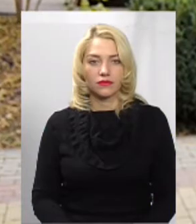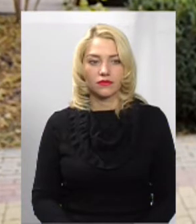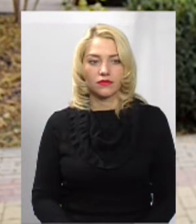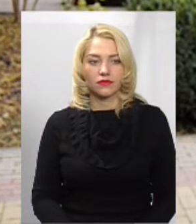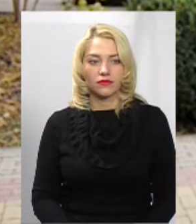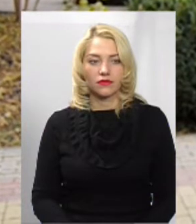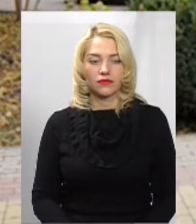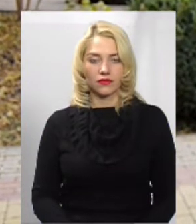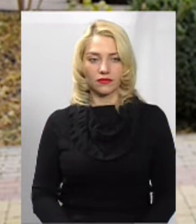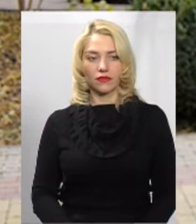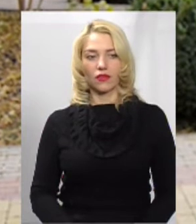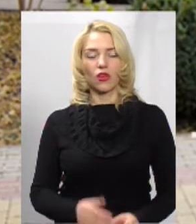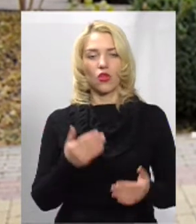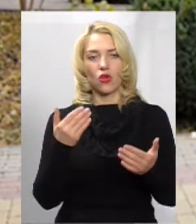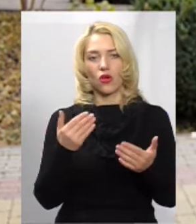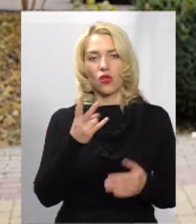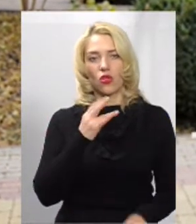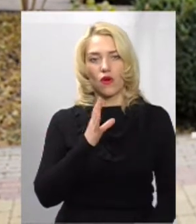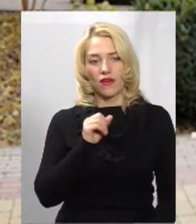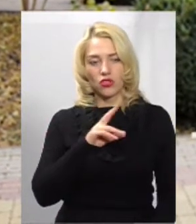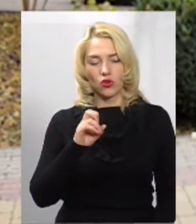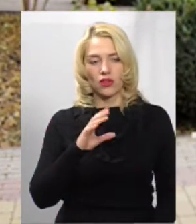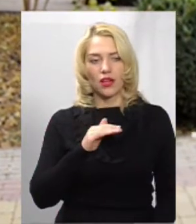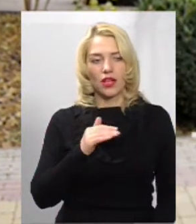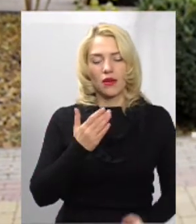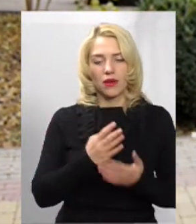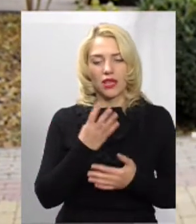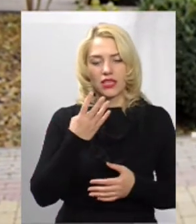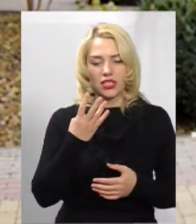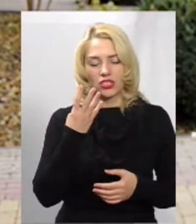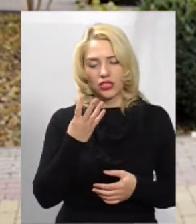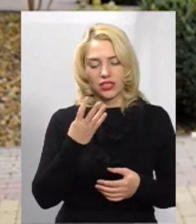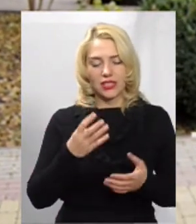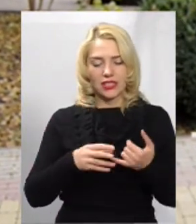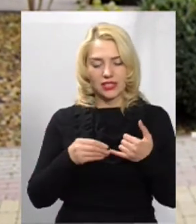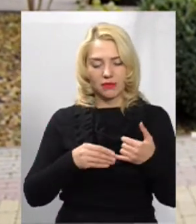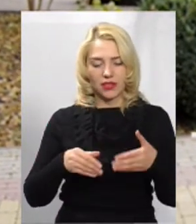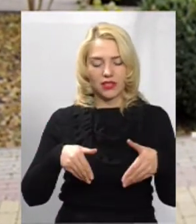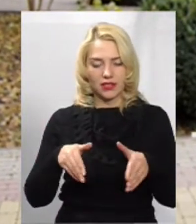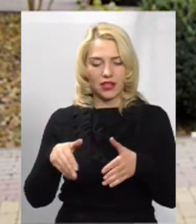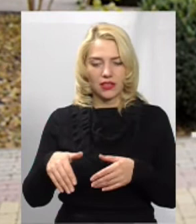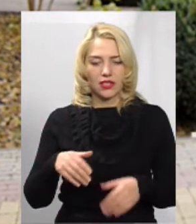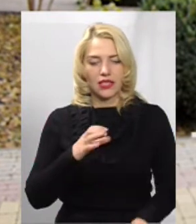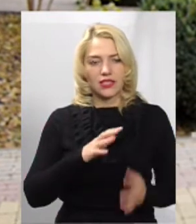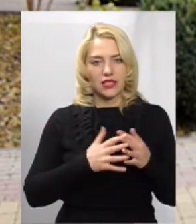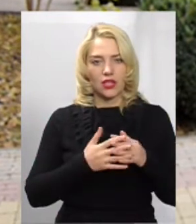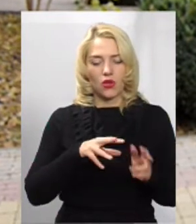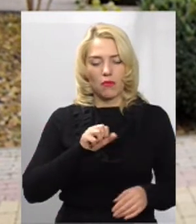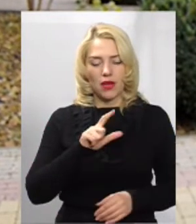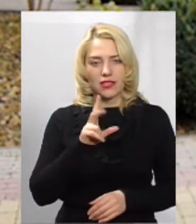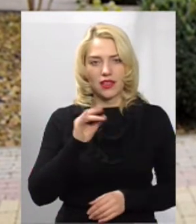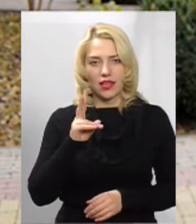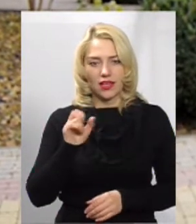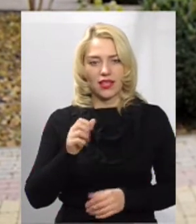Новачок Василь Пилипович має чотири замайну ділянку в селі Мазники Дережлянського району. Також